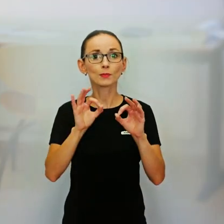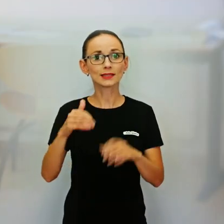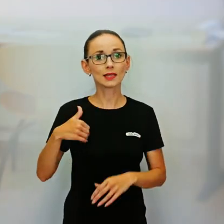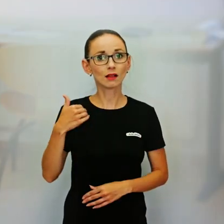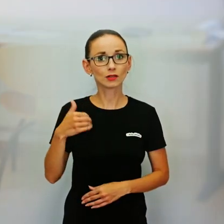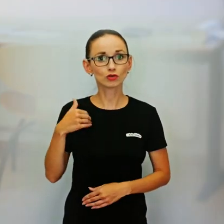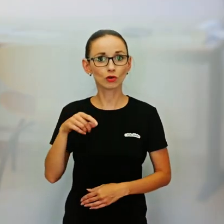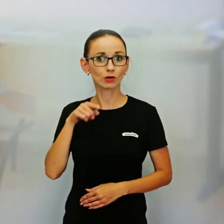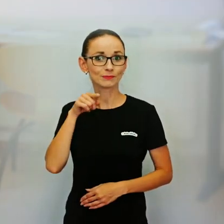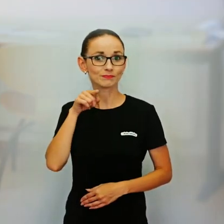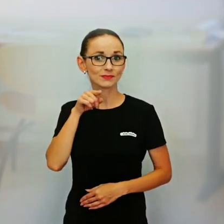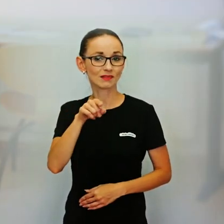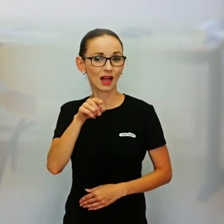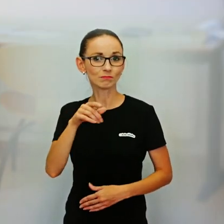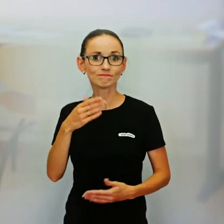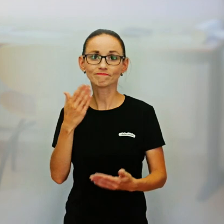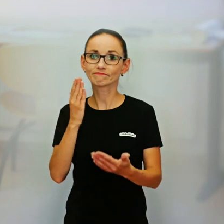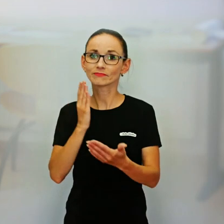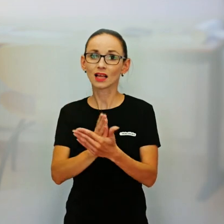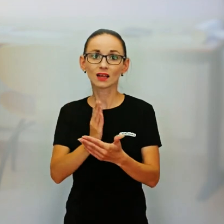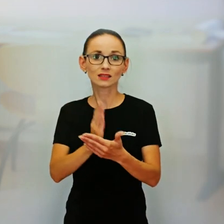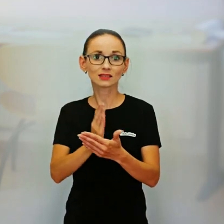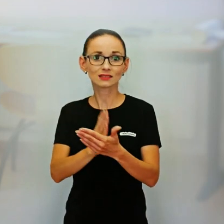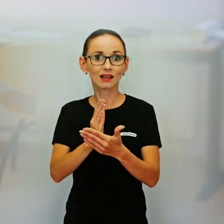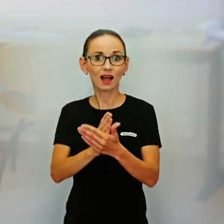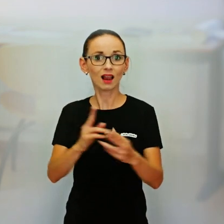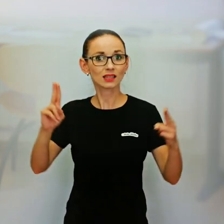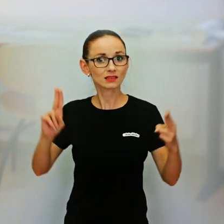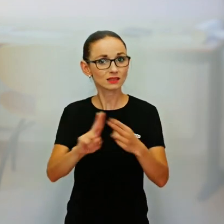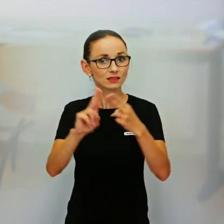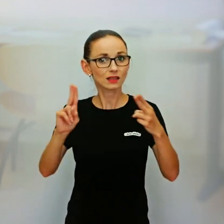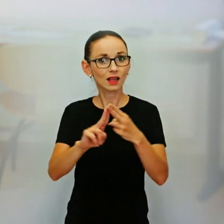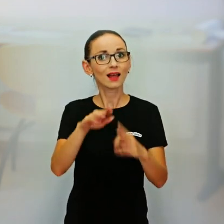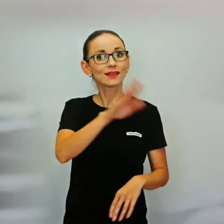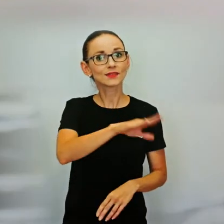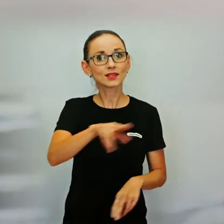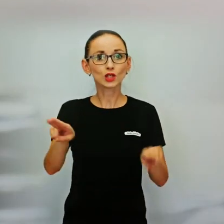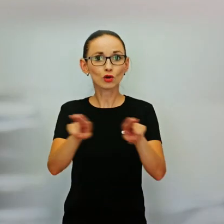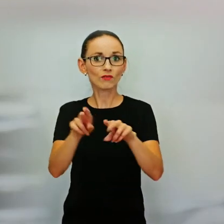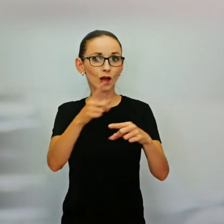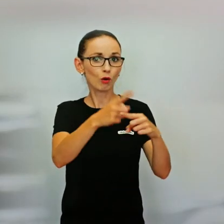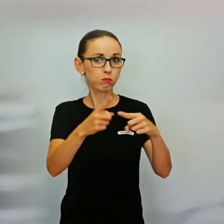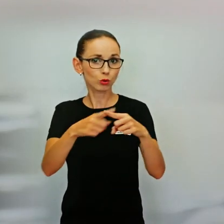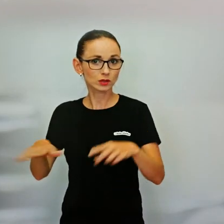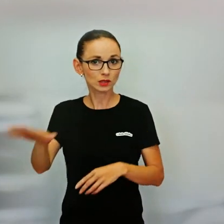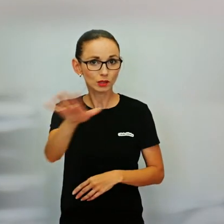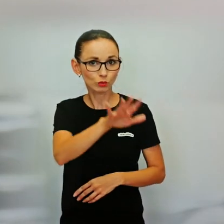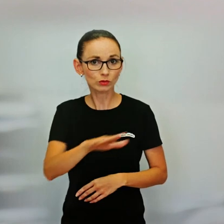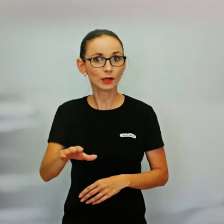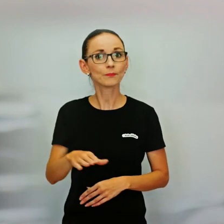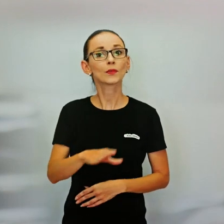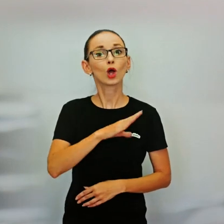myslím, že to je podnetnejšie prostredie pre tie deti, lebo netočia sa v nejakej svojej jednej